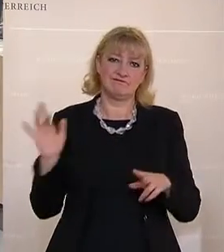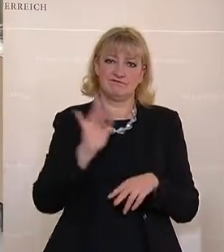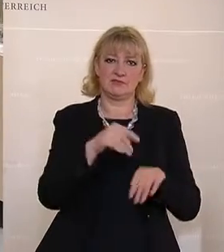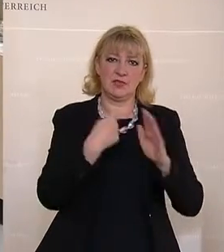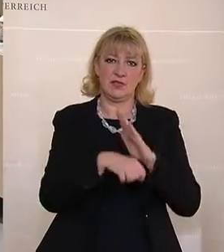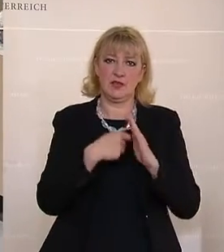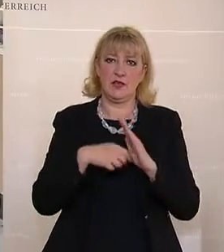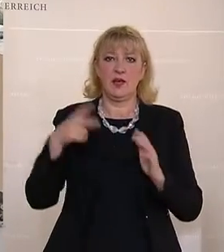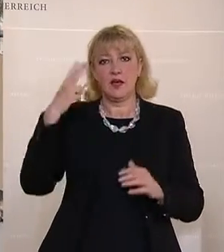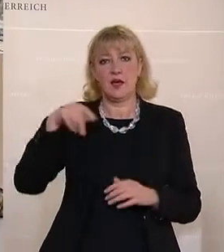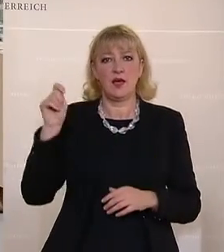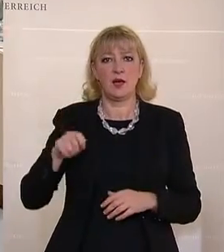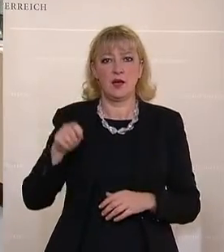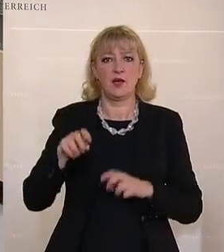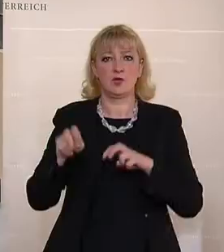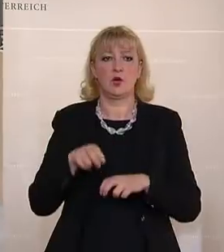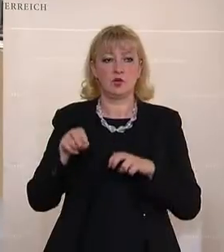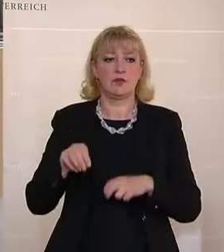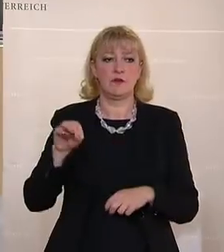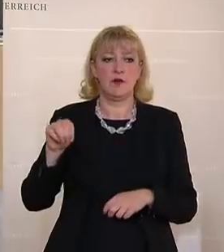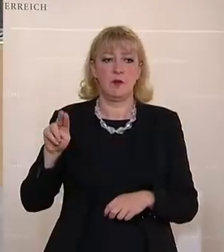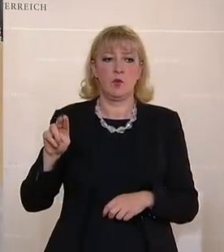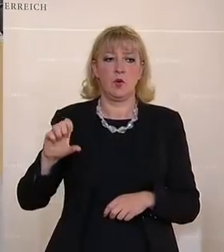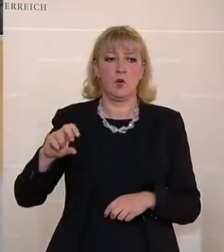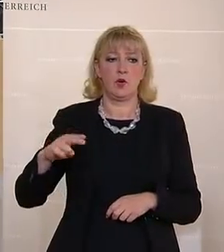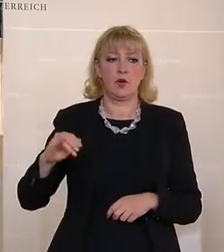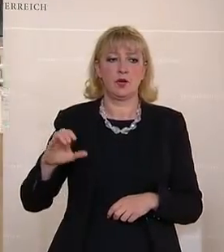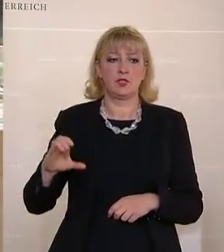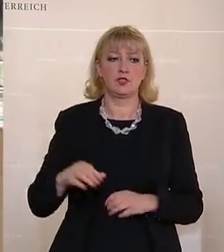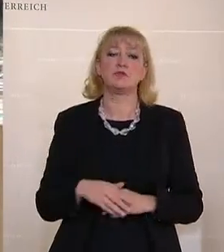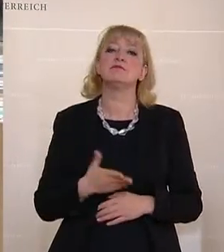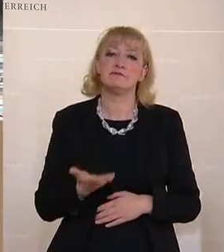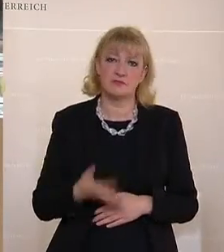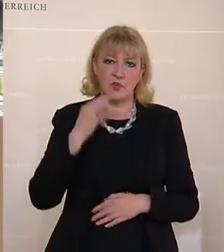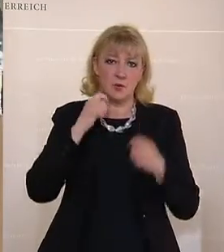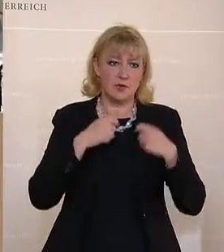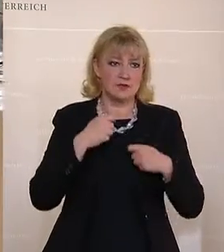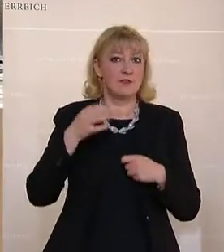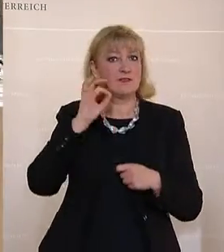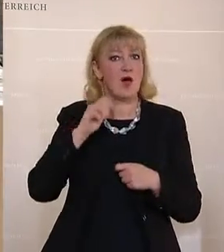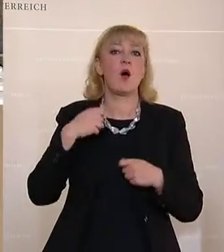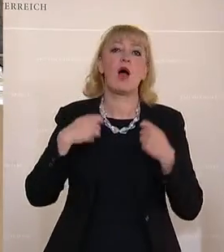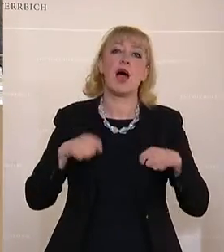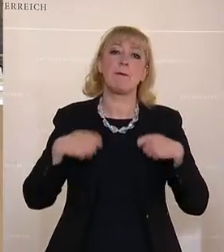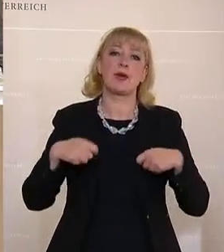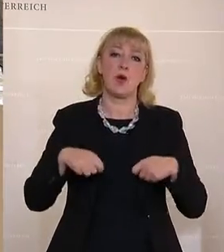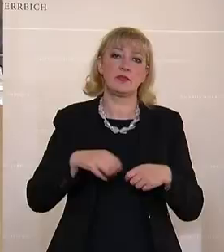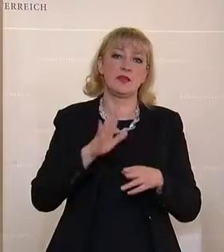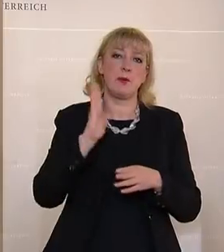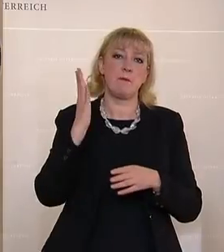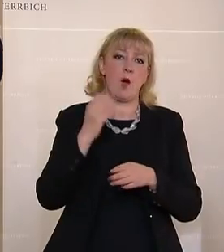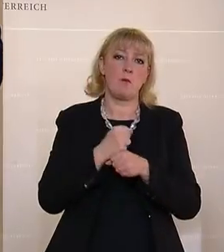Frau Präsidentin, die Frau Abgeordnete Baumgartner hat